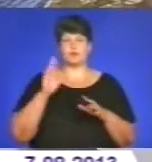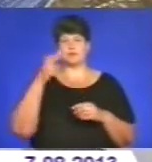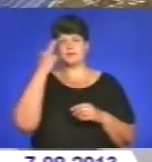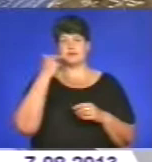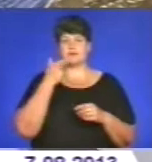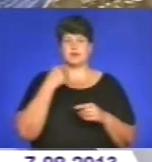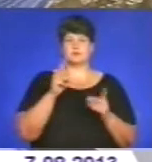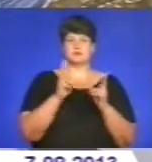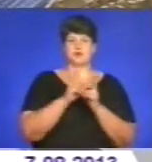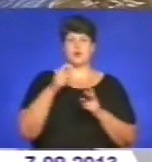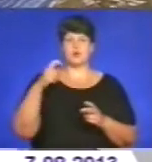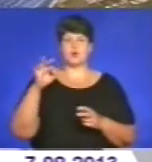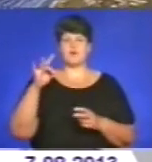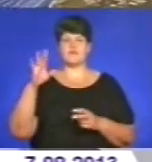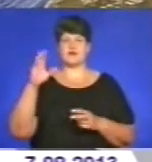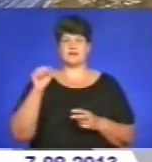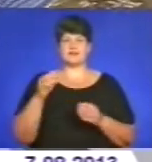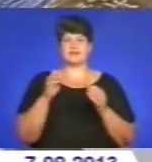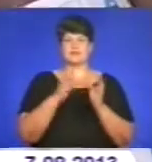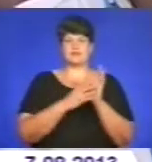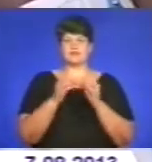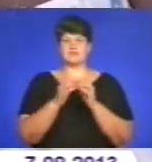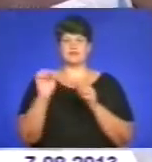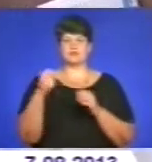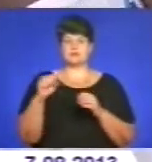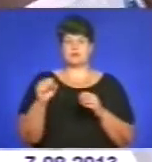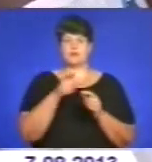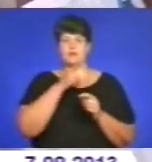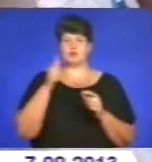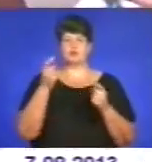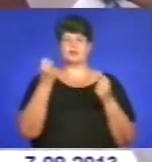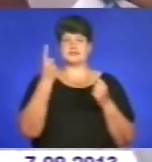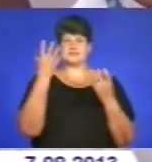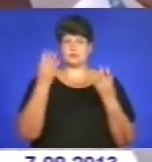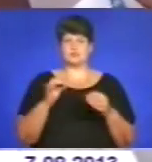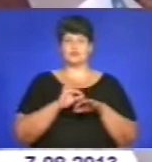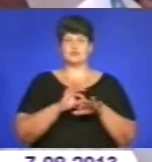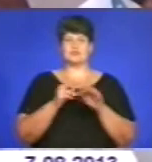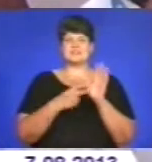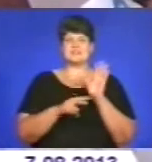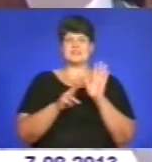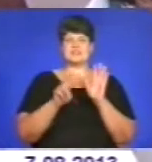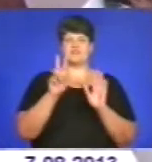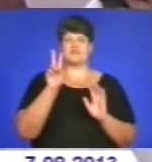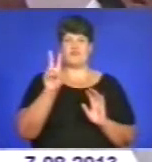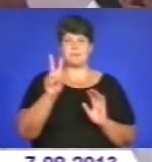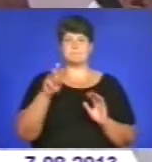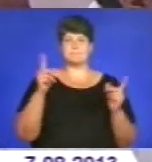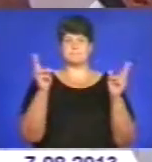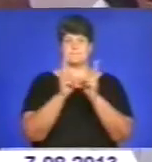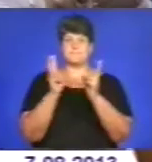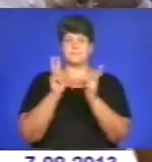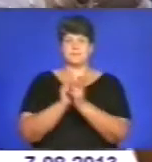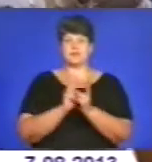Хорватію 9 і 10 серпня. Загалом протягом 11 днів відбудуться 72 матчі. Юнацький чемпіонат – лише